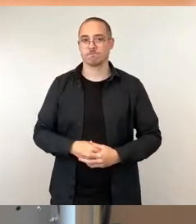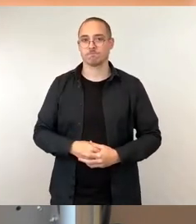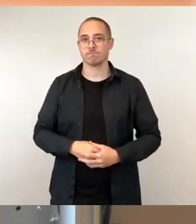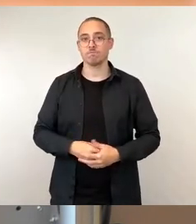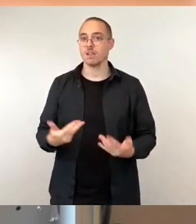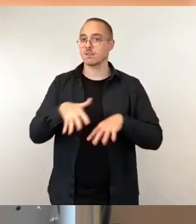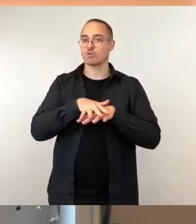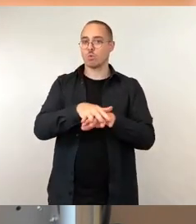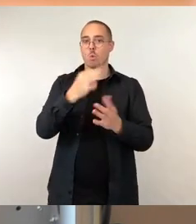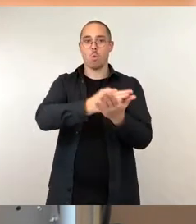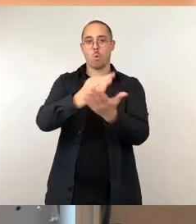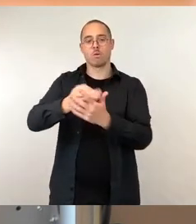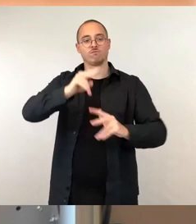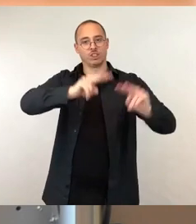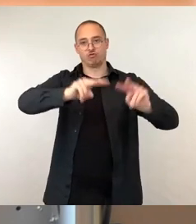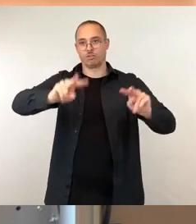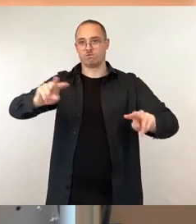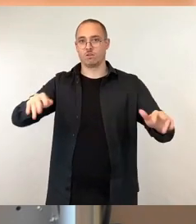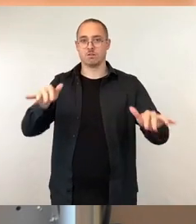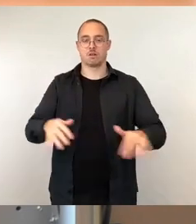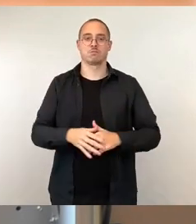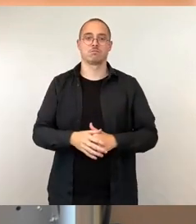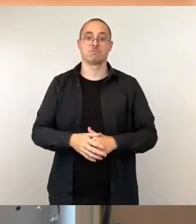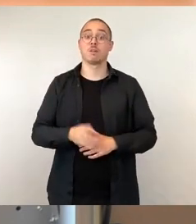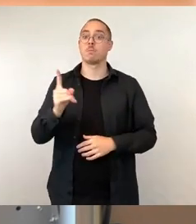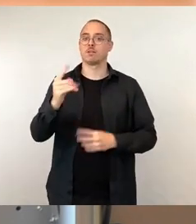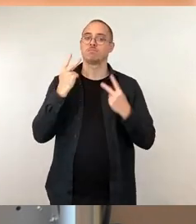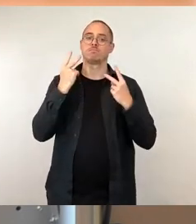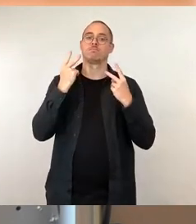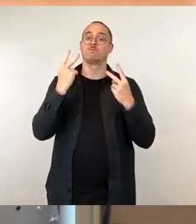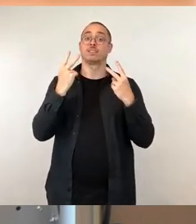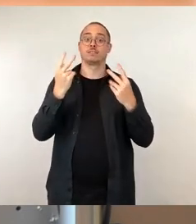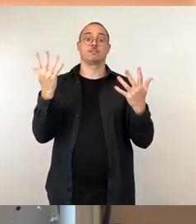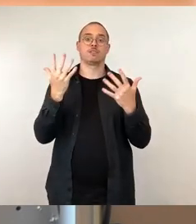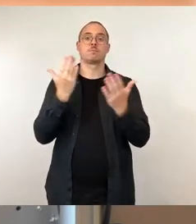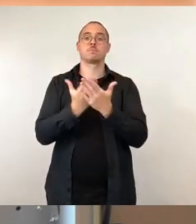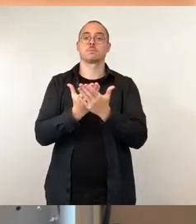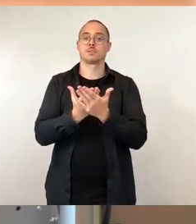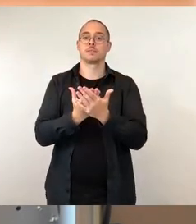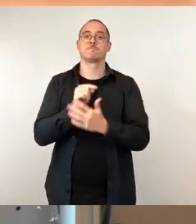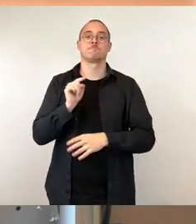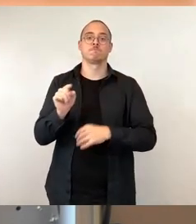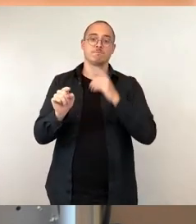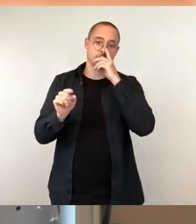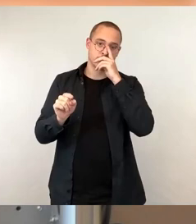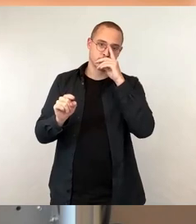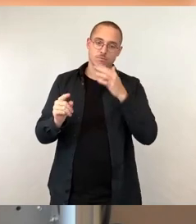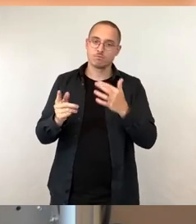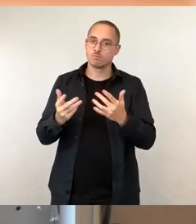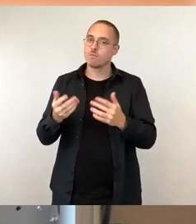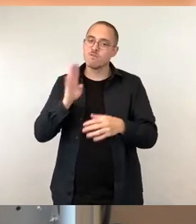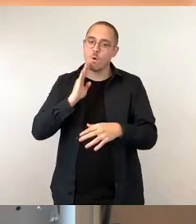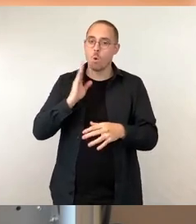insbesondere aber in den Quartieren, in den Wohngebieten, in denen die Menschen die meiste Zeit verbringen. Dort